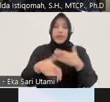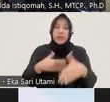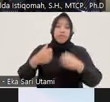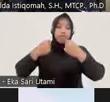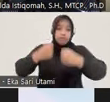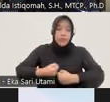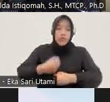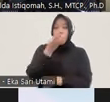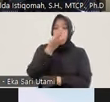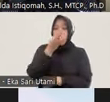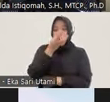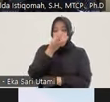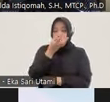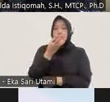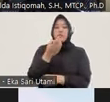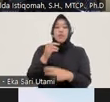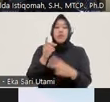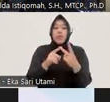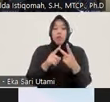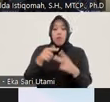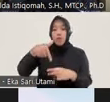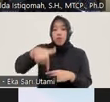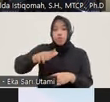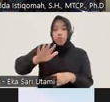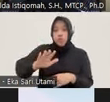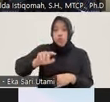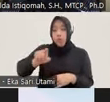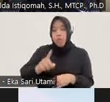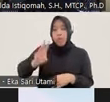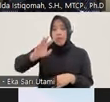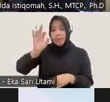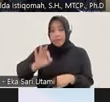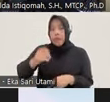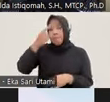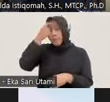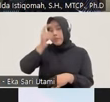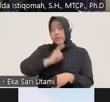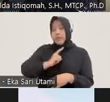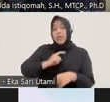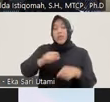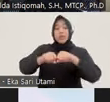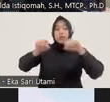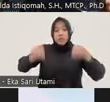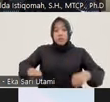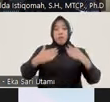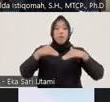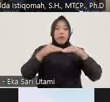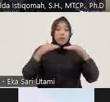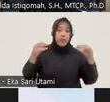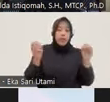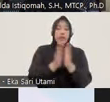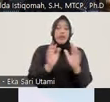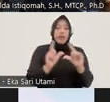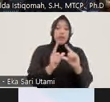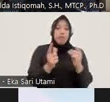kalau kita lihat poin yang kedua 75,3% ini optimis bahwa sistem peradilan dan lembaga di dalamnya